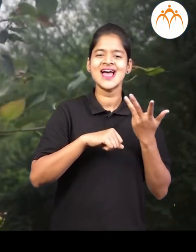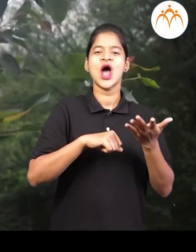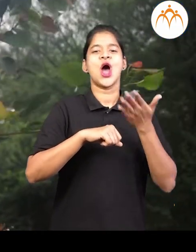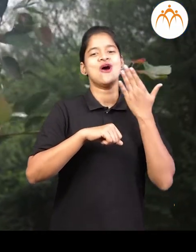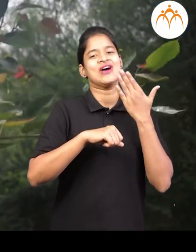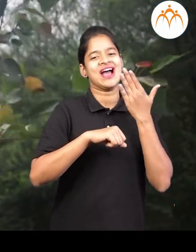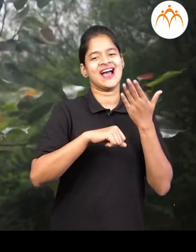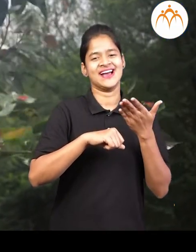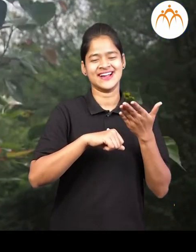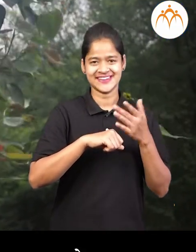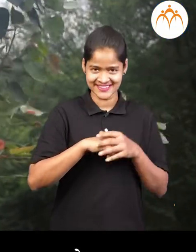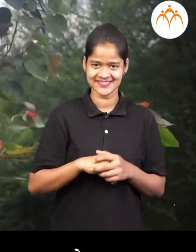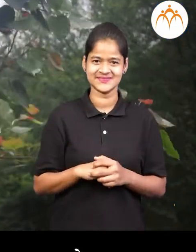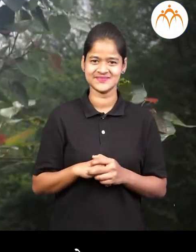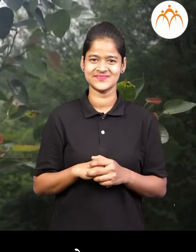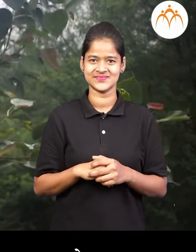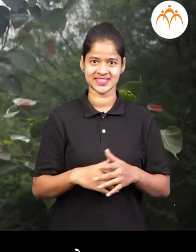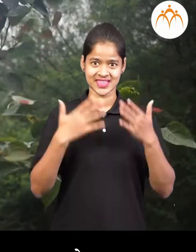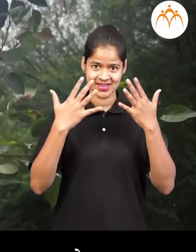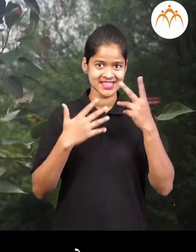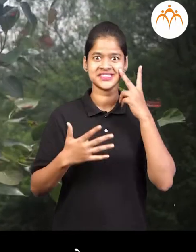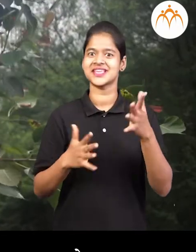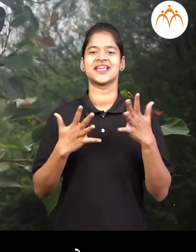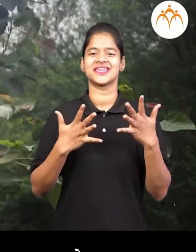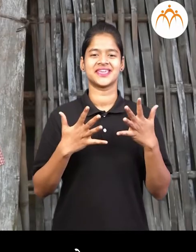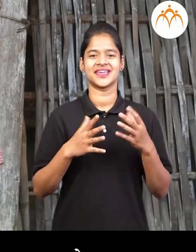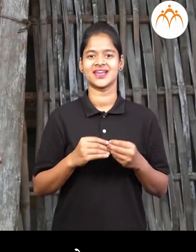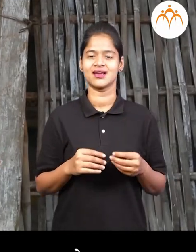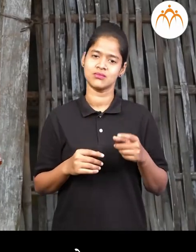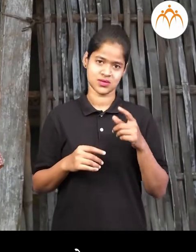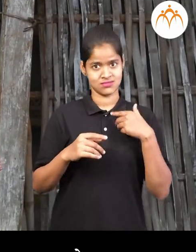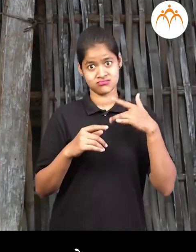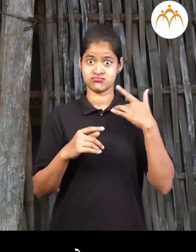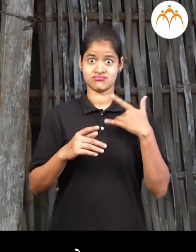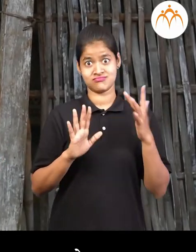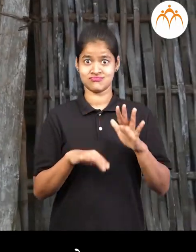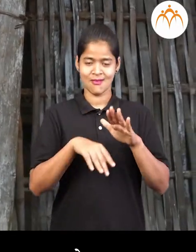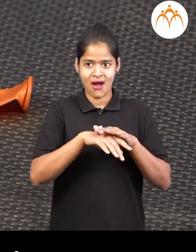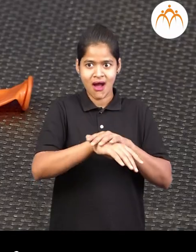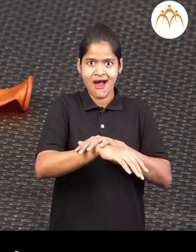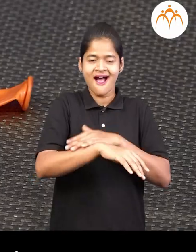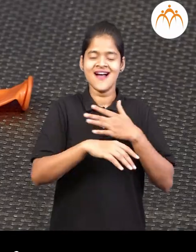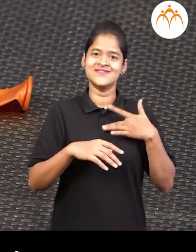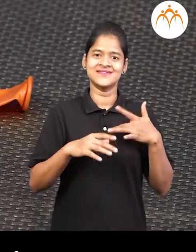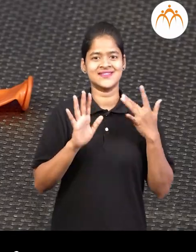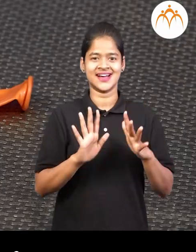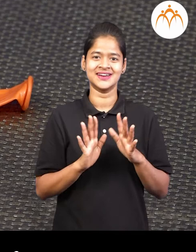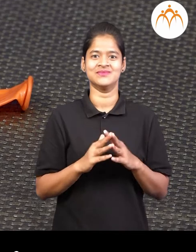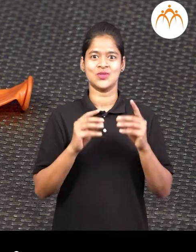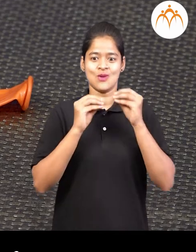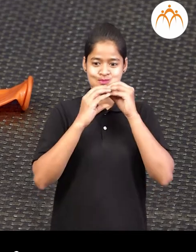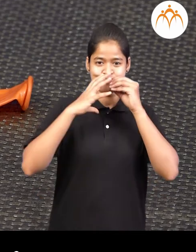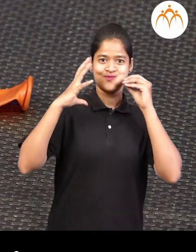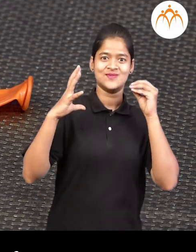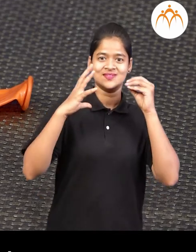हवा, हवा अपल्याला दिसत नहीं, प जान होते तोम्ही फुगा फुगा फुगा